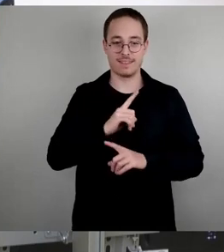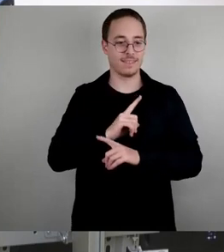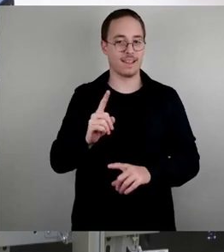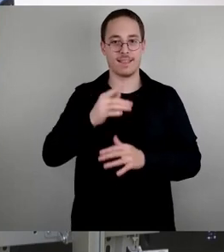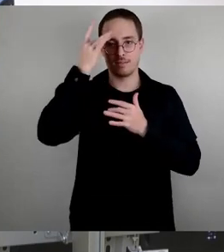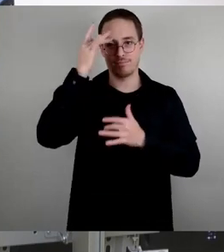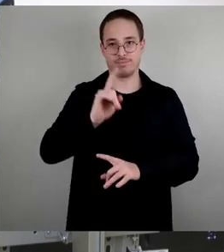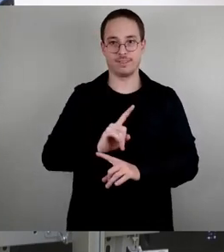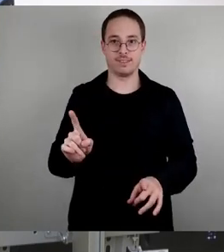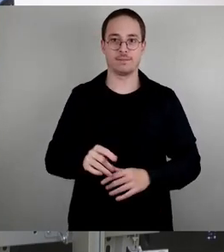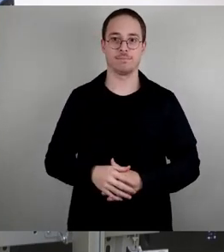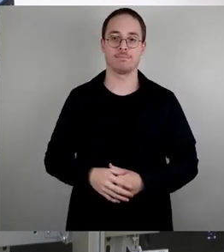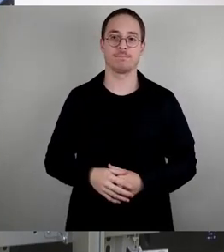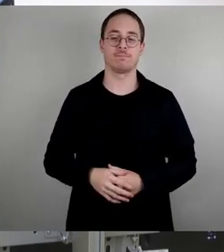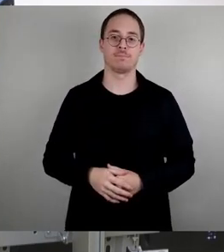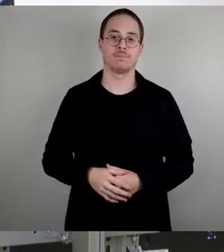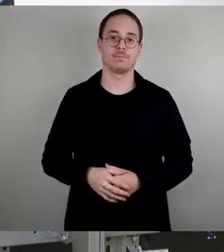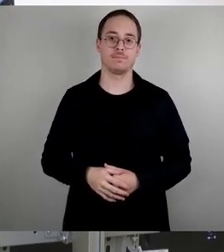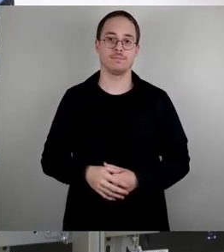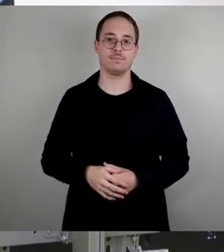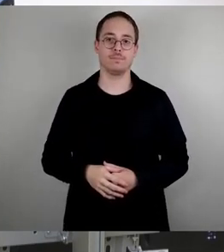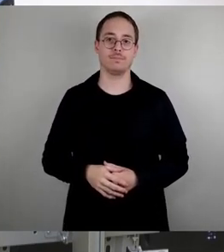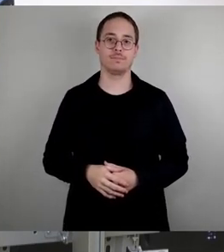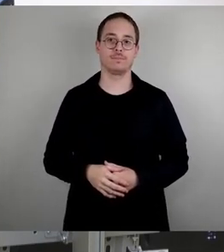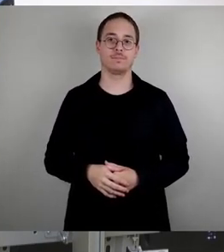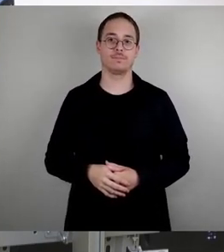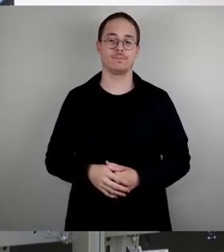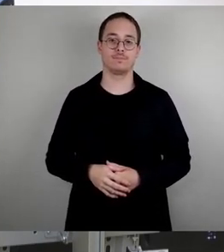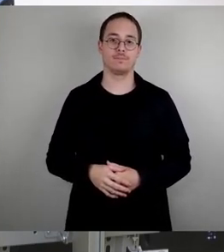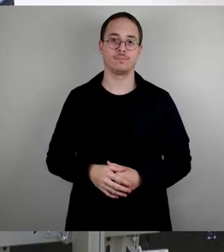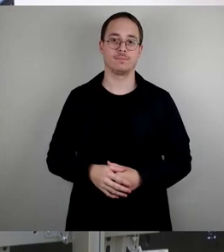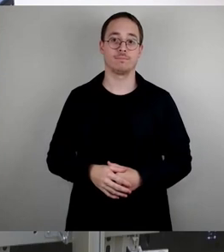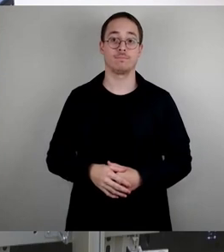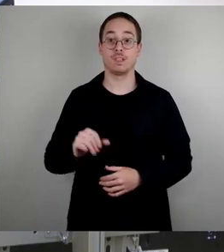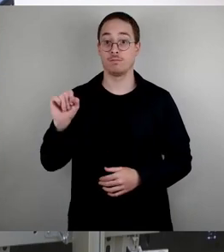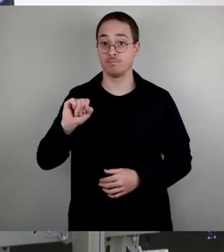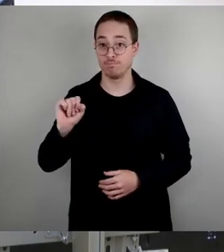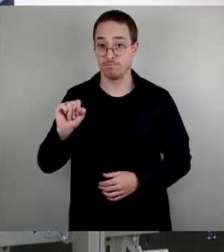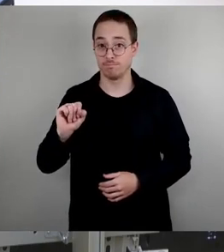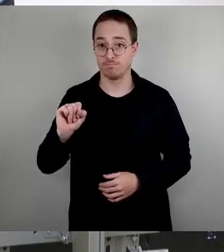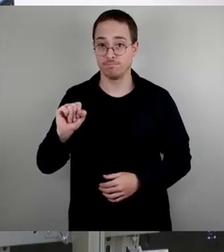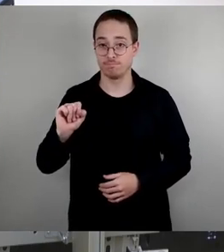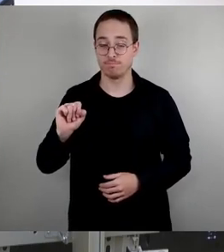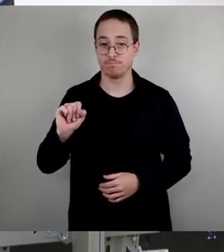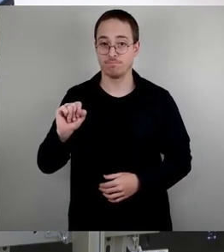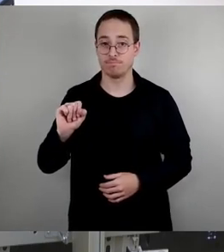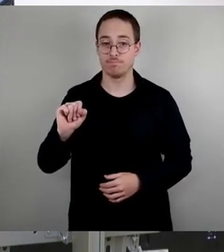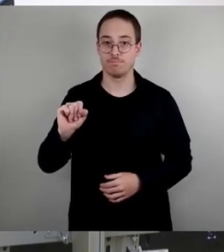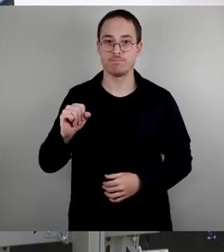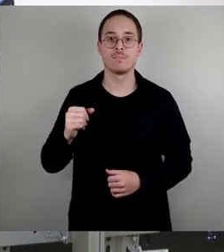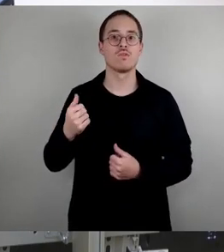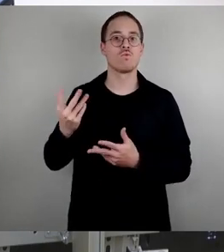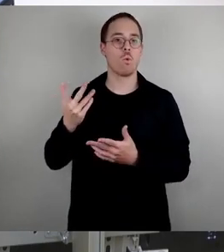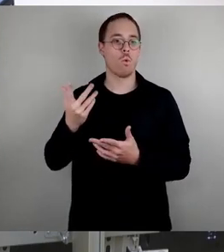die Vorwürfe, die wir dem Freistaat machen